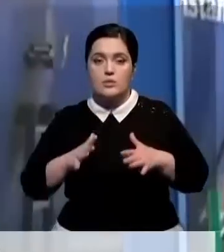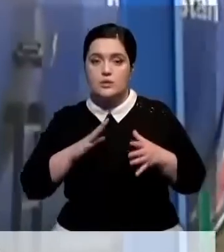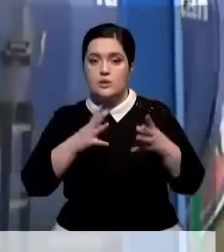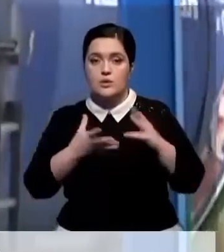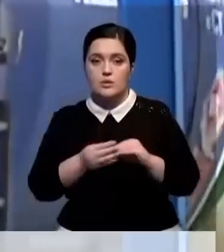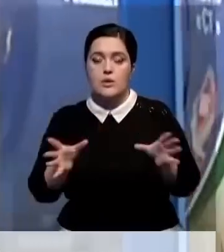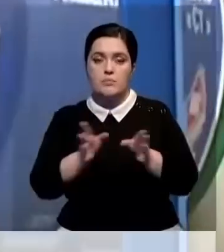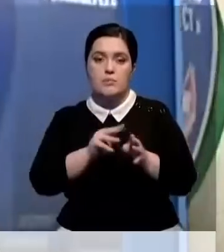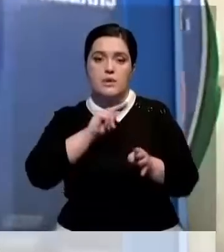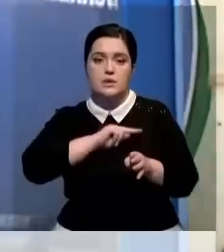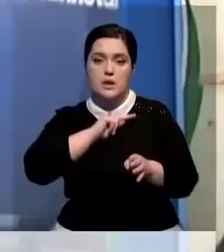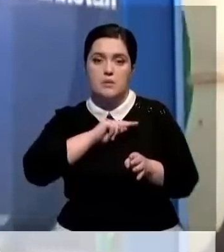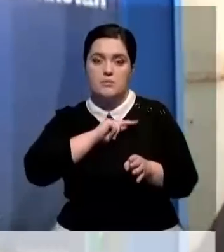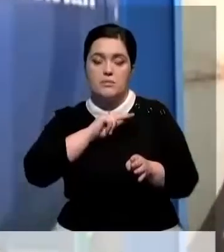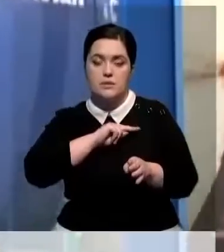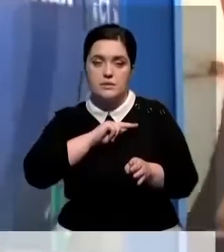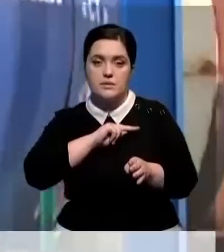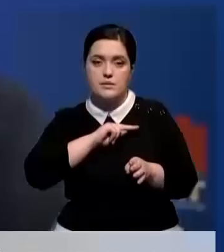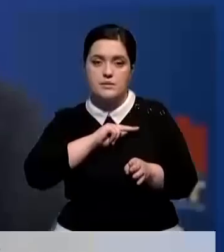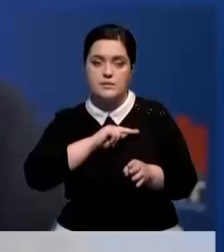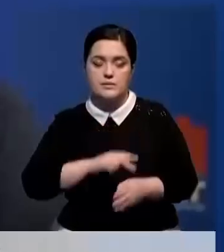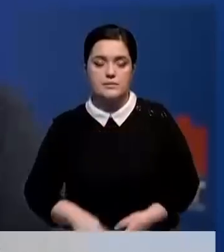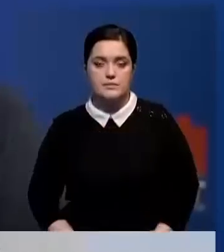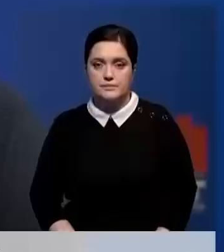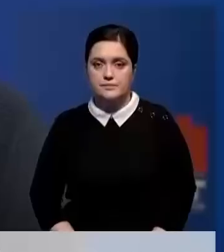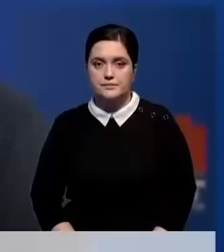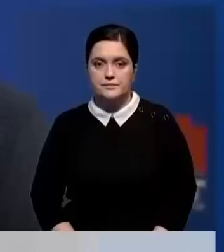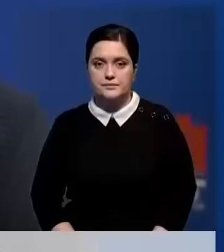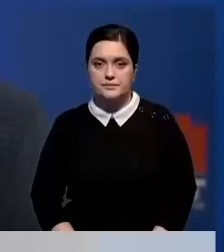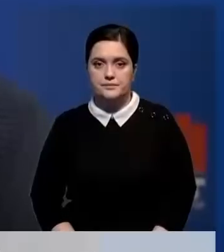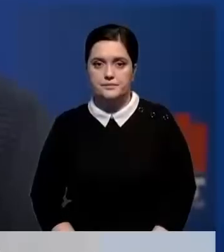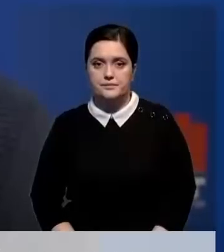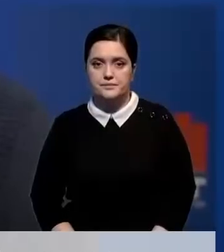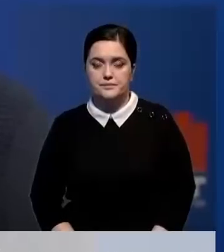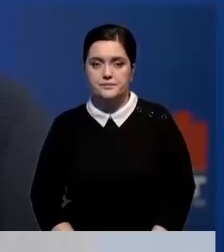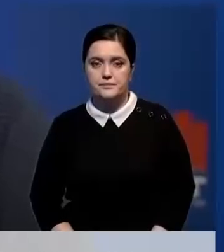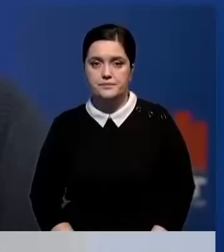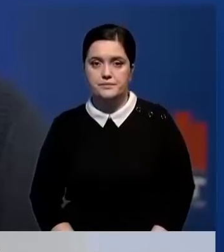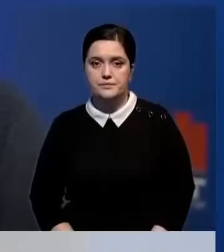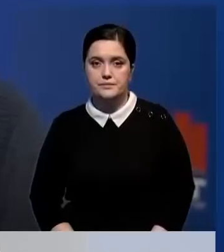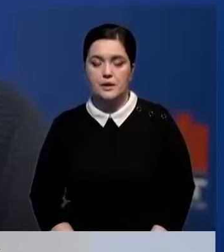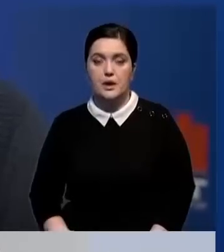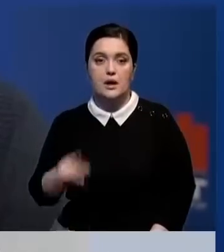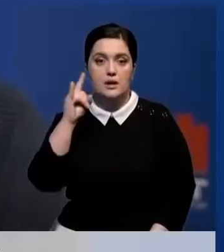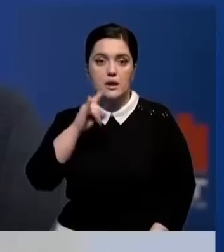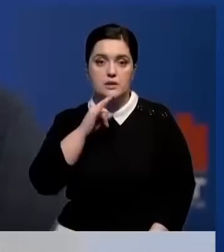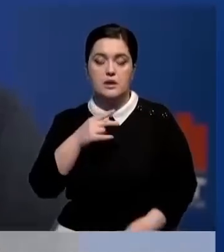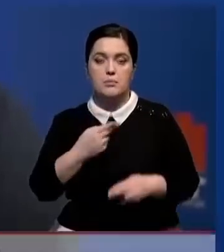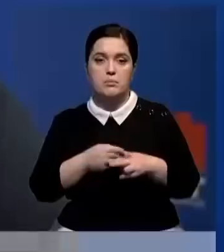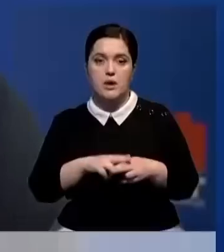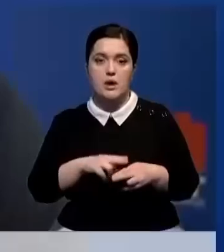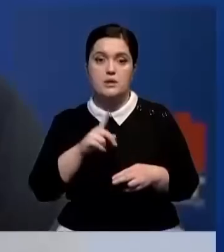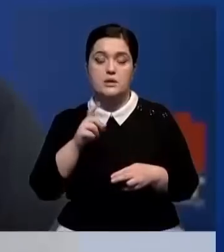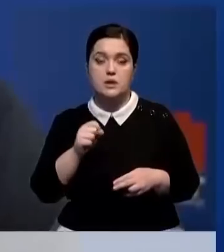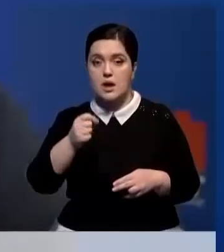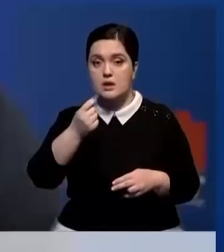сотрудничества двух стран говорят сами за себя. Что касается Казахстана, нашего значимого партнера, то